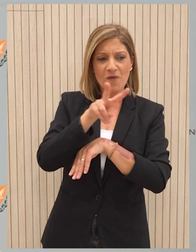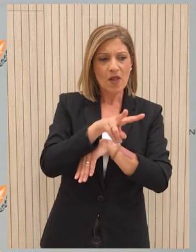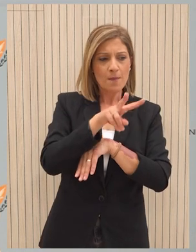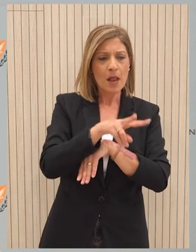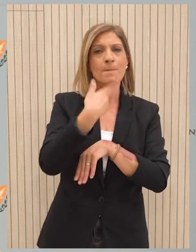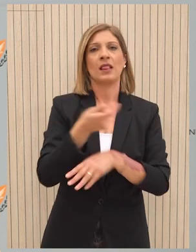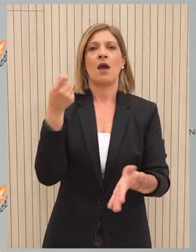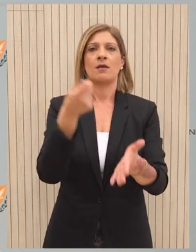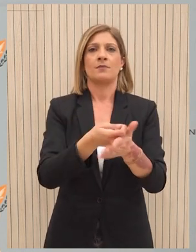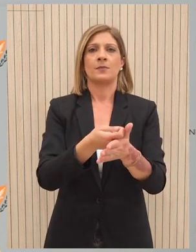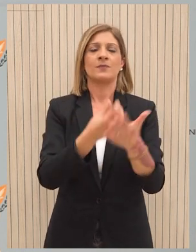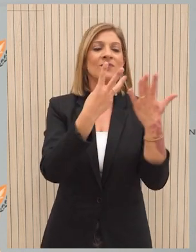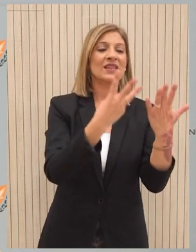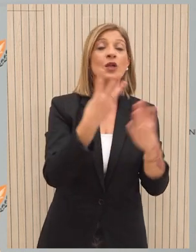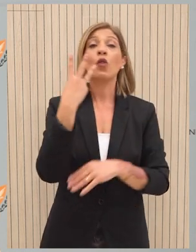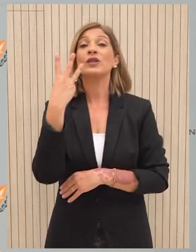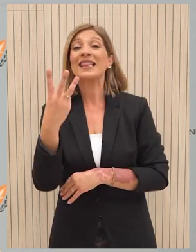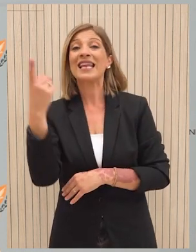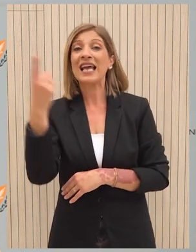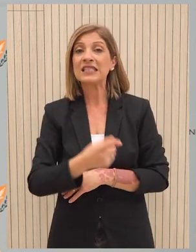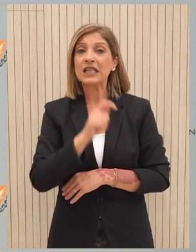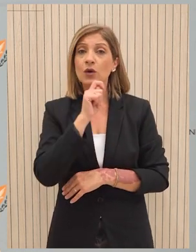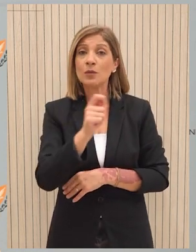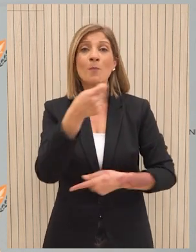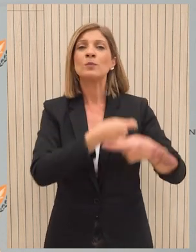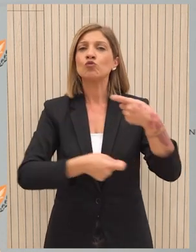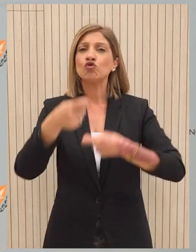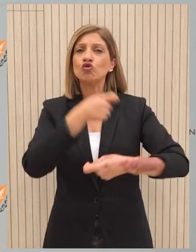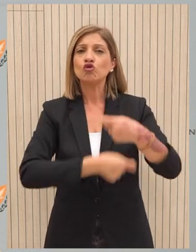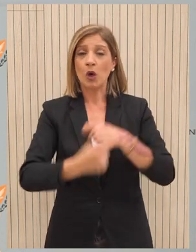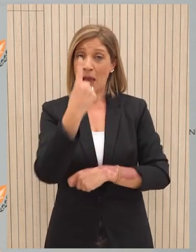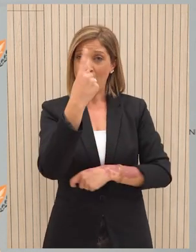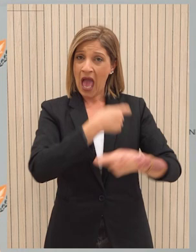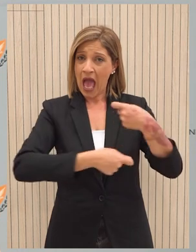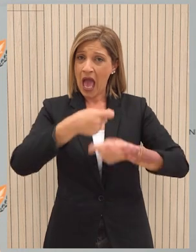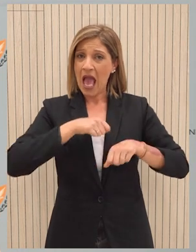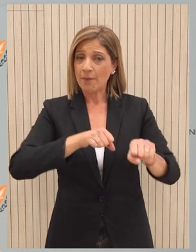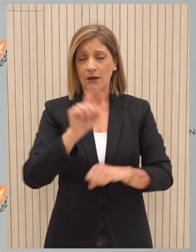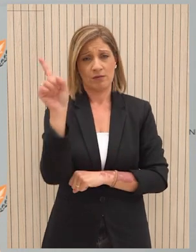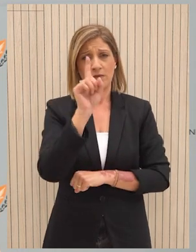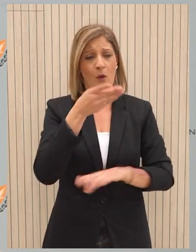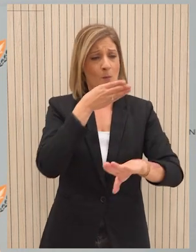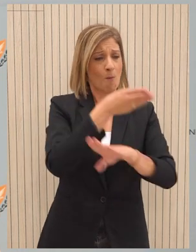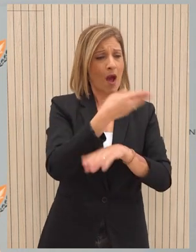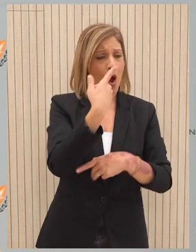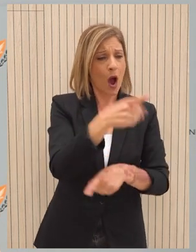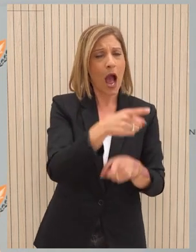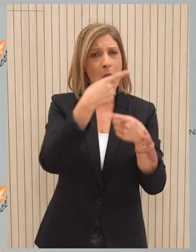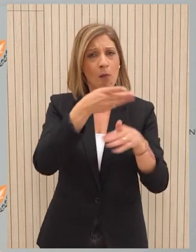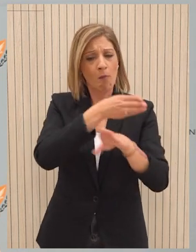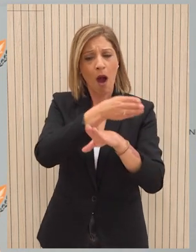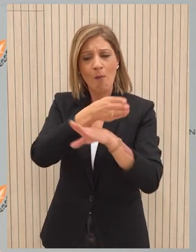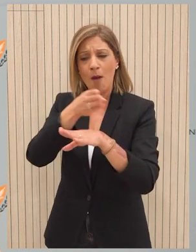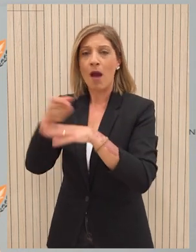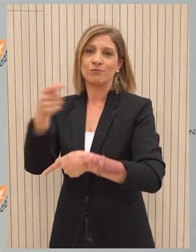83% δήλωσαν ότι επισκέπτονται περισσότερες από μία υπεραγορές τον μήνα για να πραγματοποιήσουν τις αγορές τους. Η έρευνα